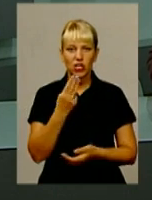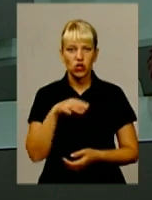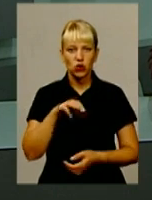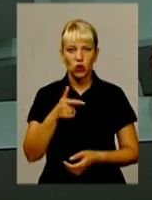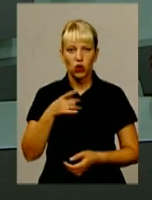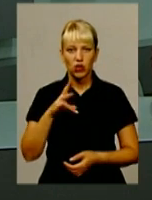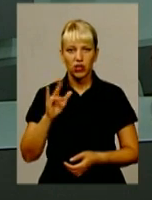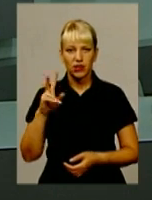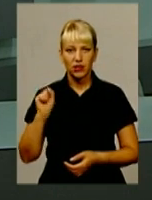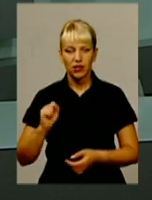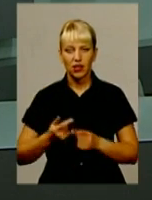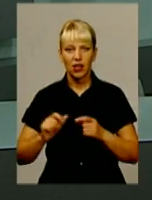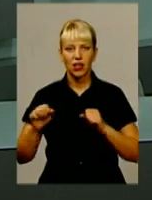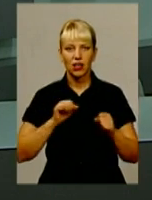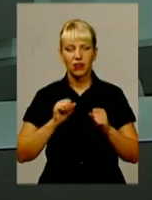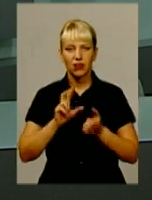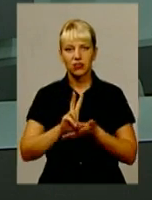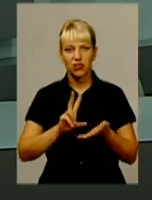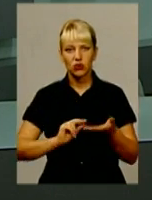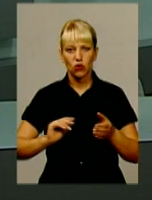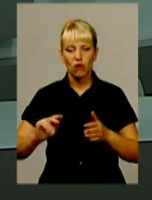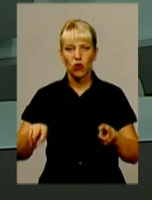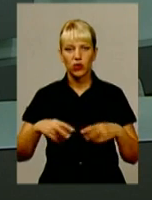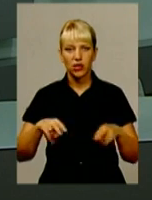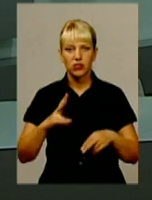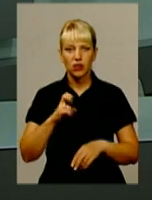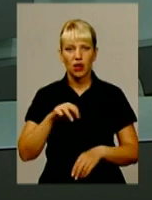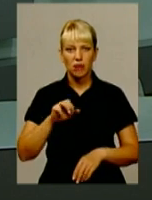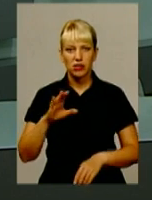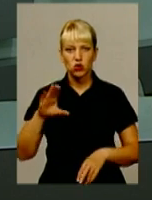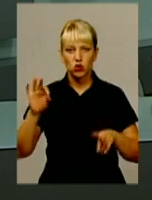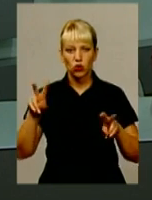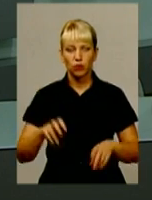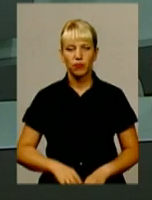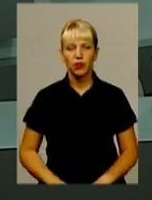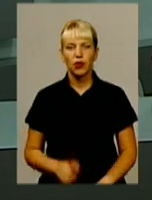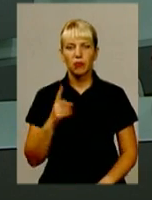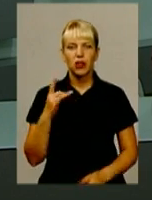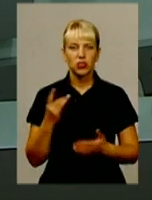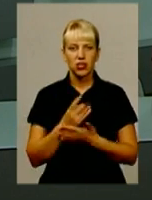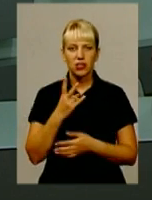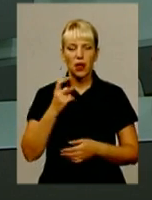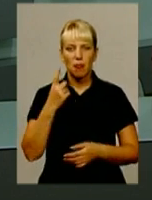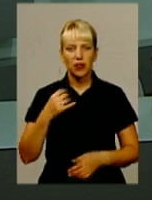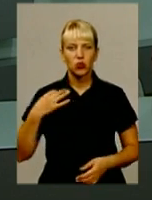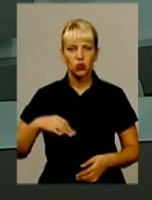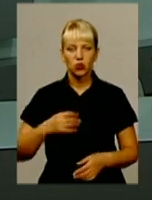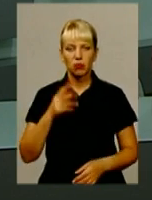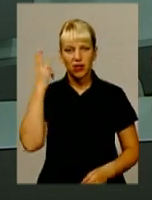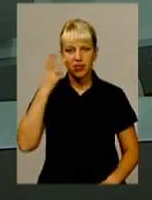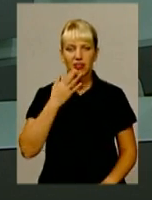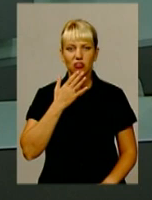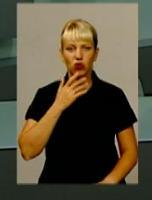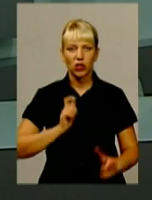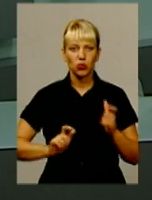зразкового ансамблю народного танцю на мисту. Перший раз на перший курс Хмельницький національний